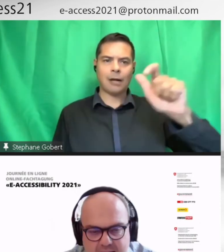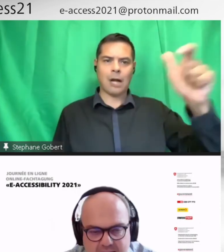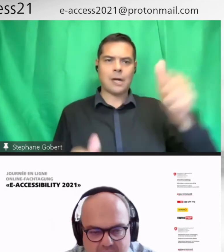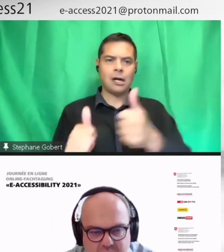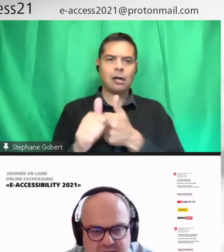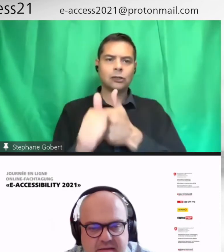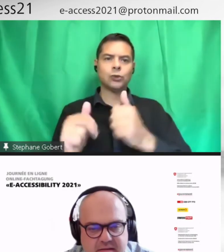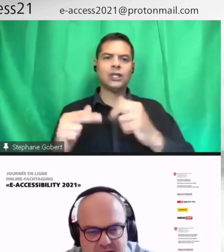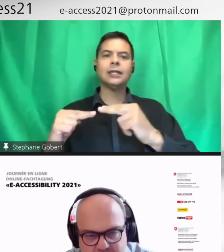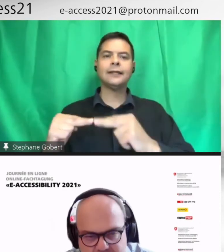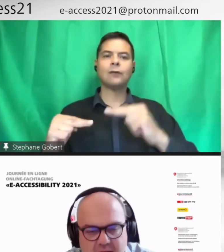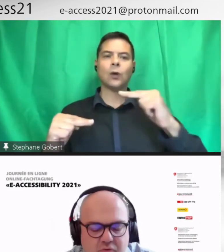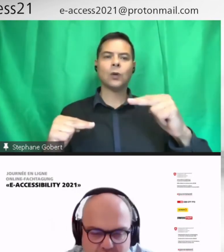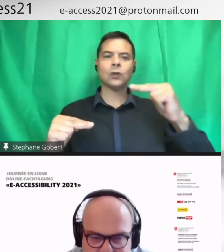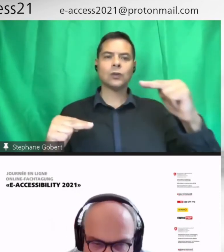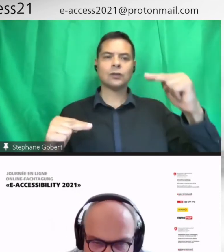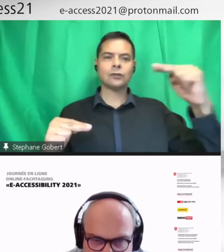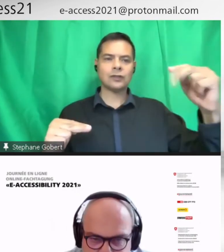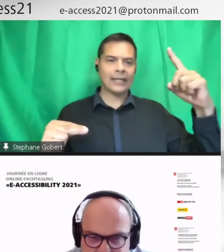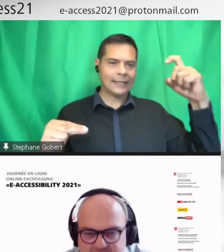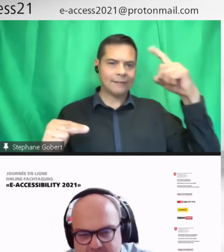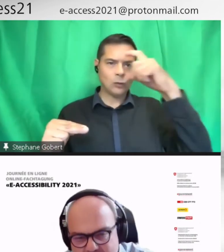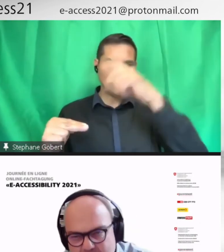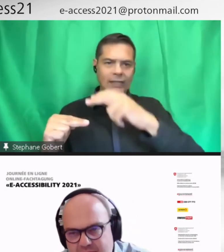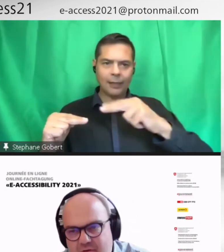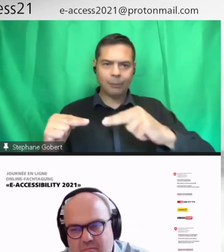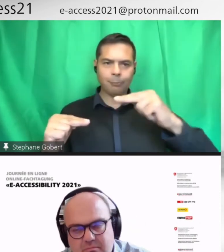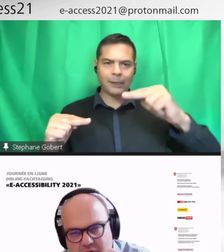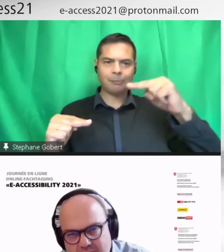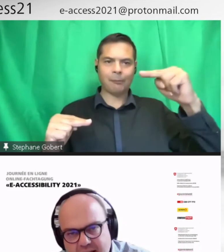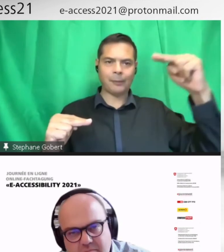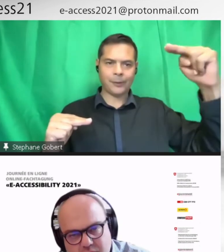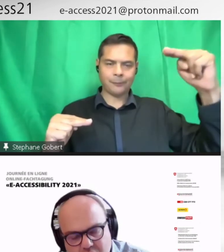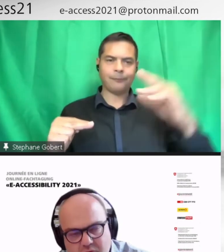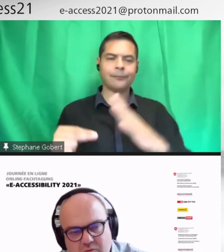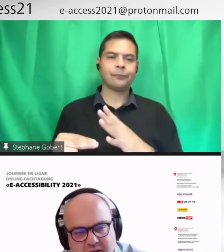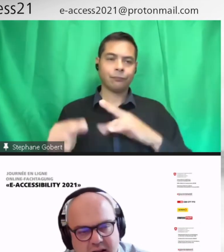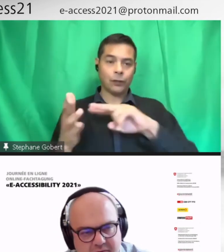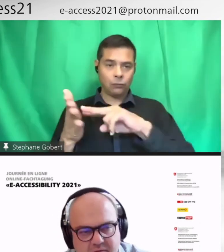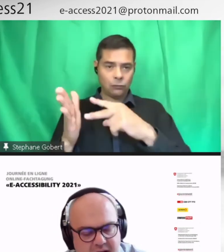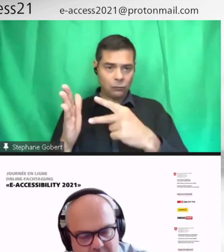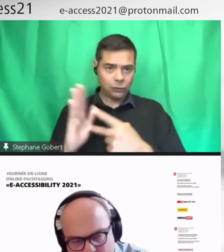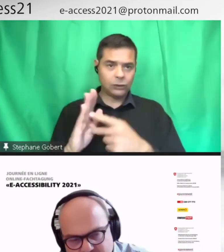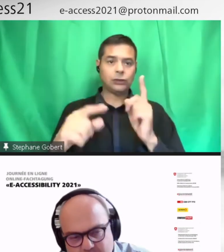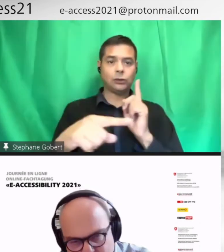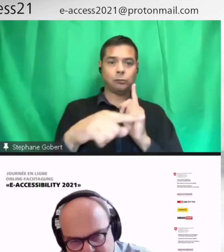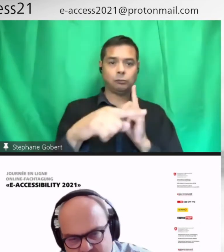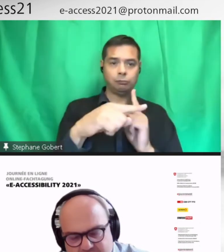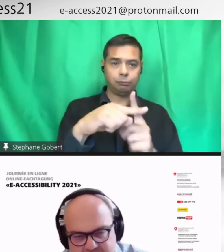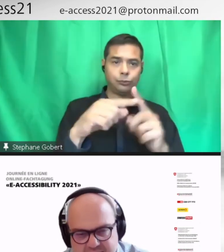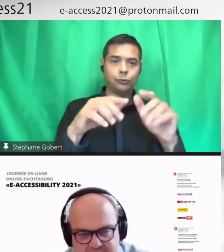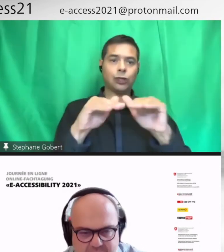Et puis, il y a toujours les livres qui existent, mais il la plateforme online, donc où l'élève via le browser peut se